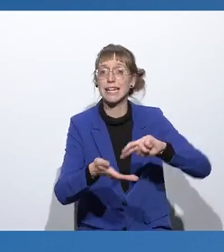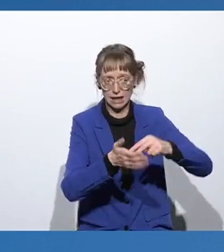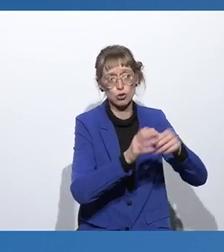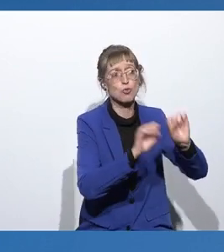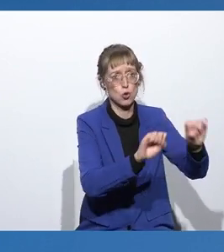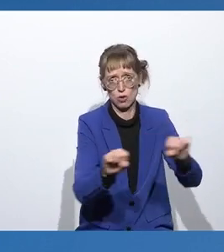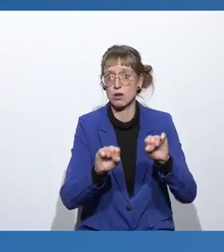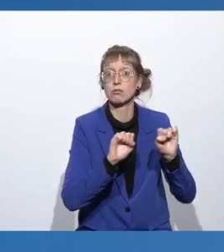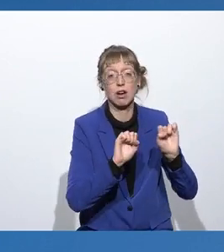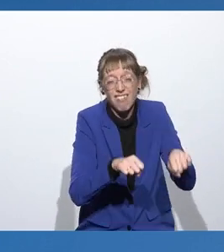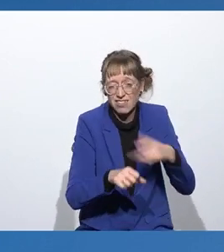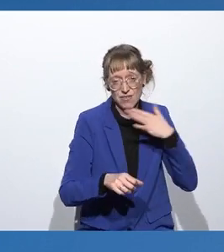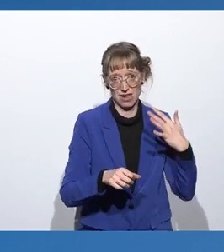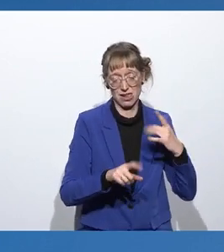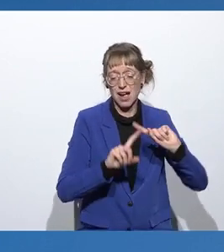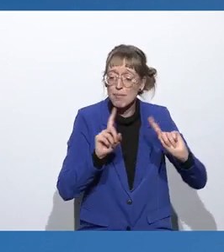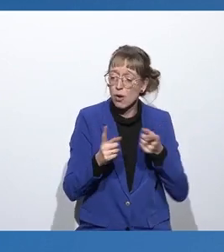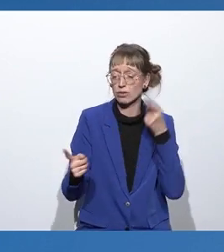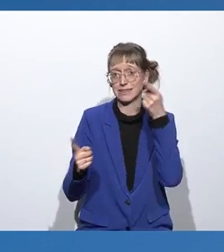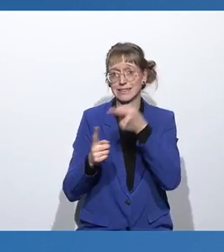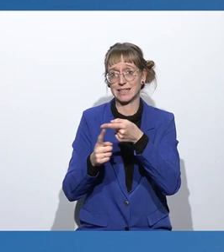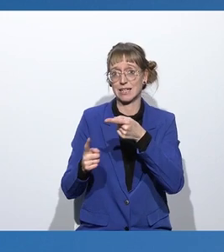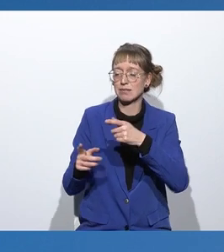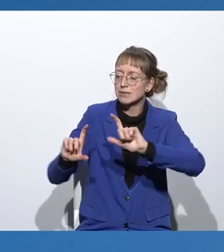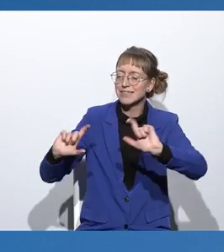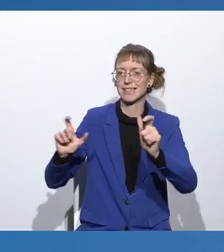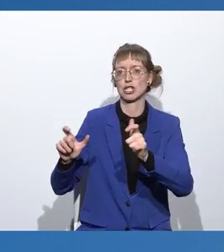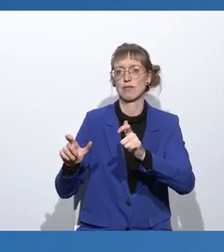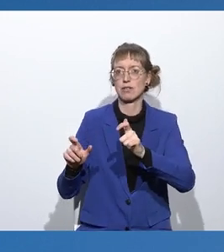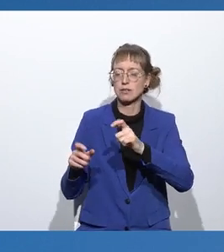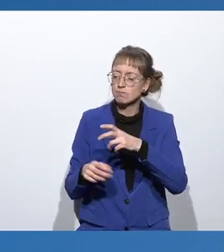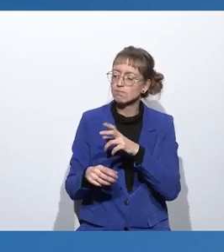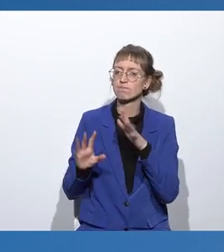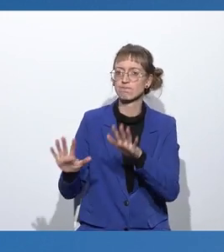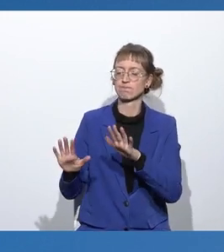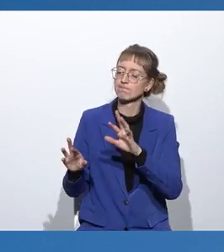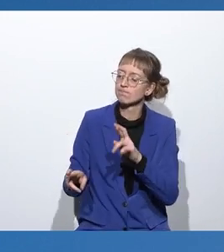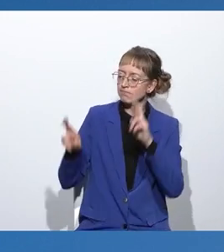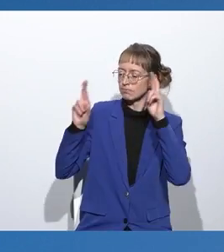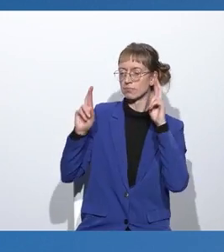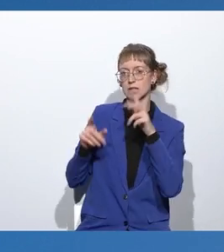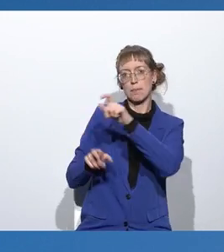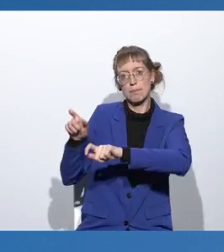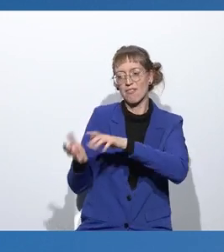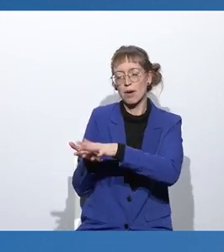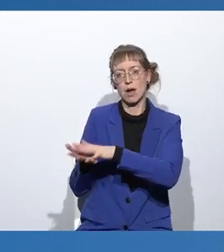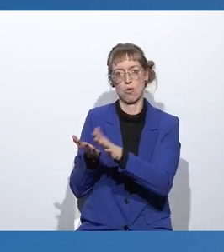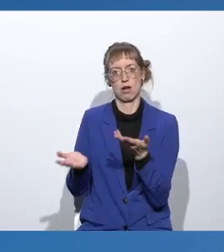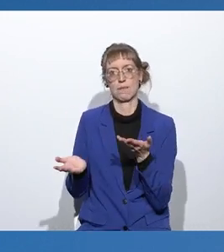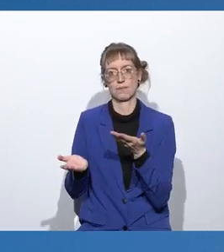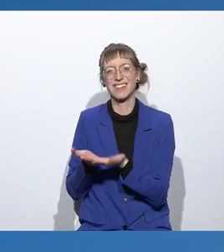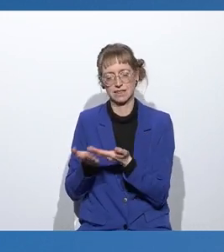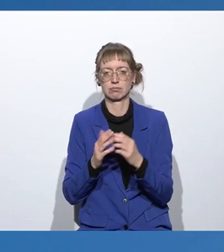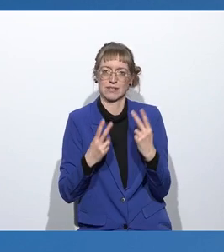werden, sondern es muss dem Zielbild des gesellschaftlich Vertretbaren folgen. Das wäre ein wichtiger